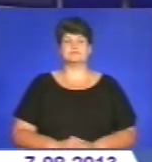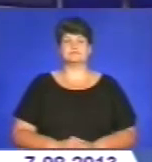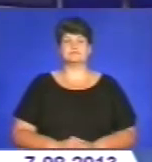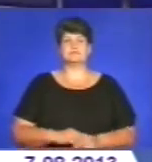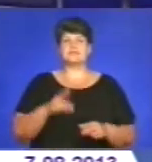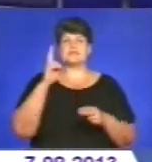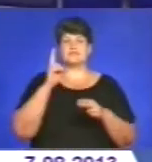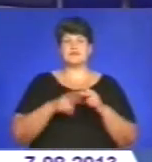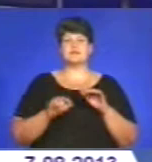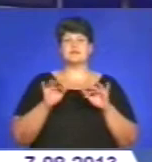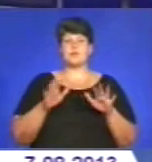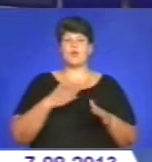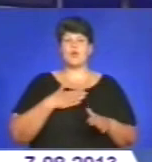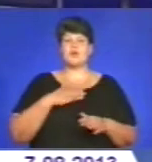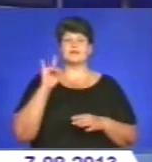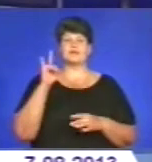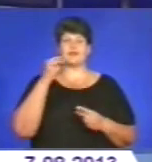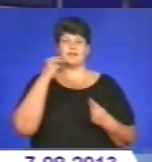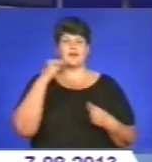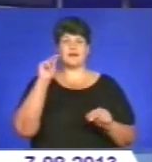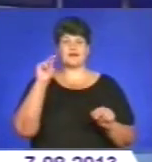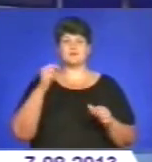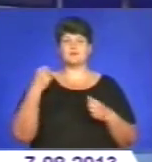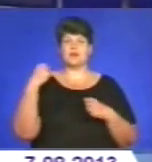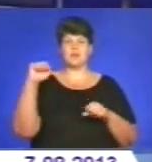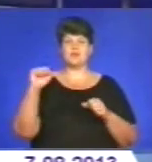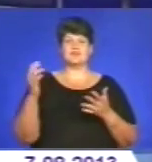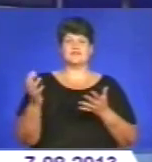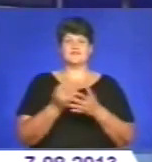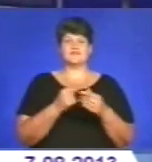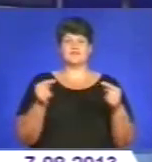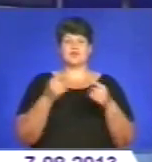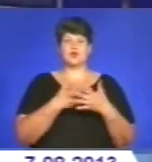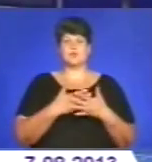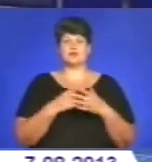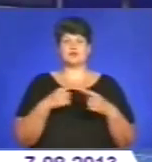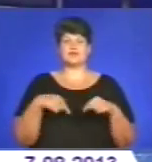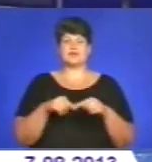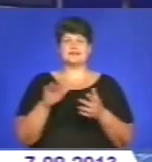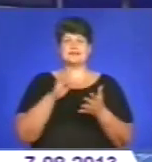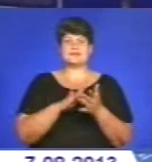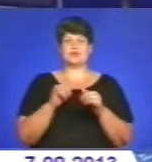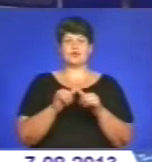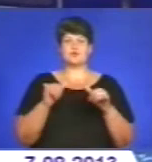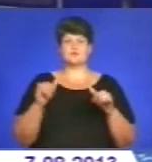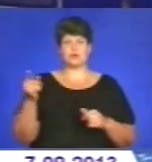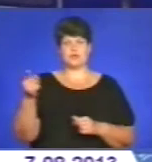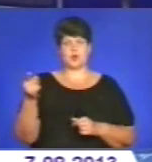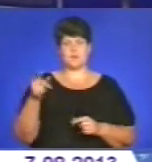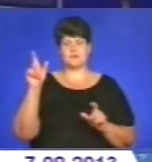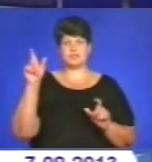Завершилася акція «Моя дитина найкраща». Переможців визначила громадська організація Центр розвитку Тернопільщини.